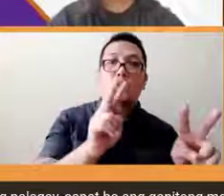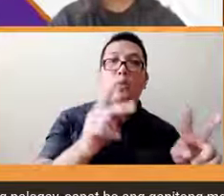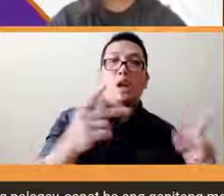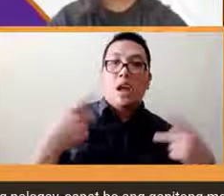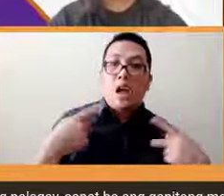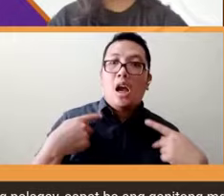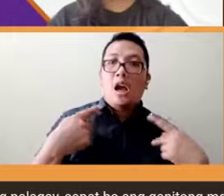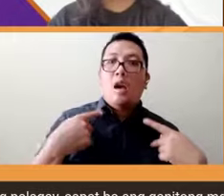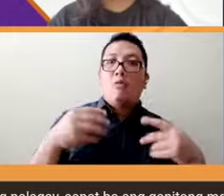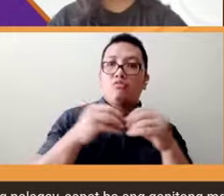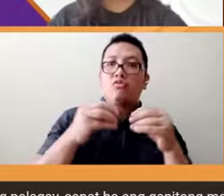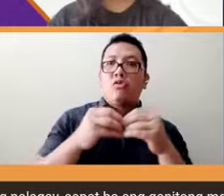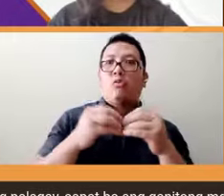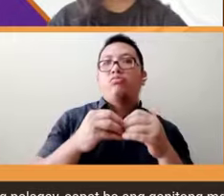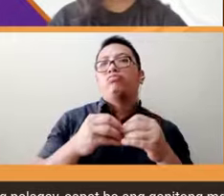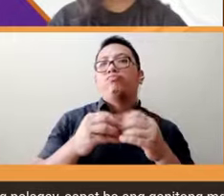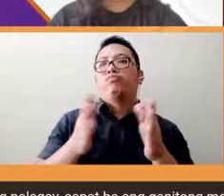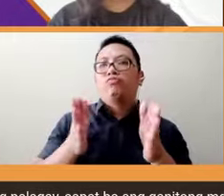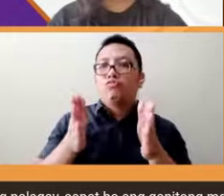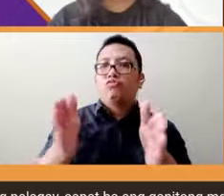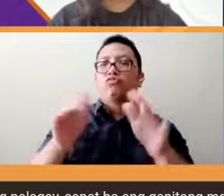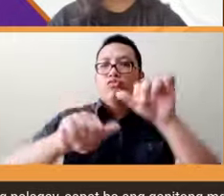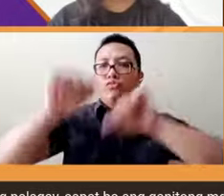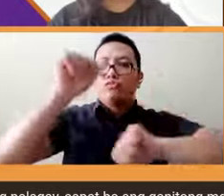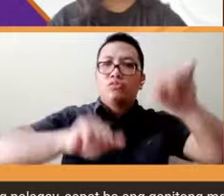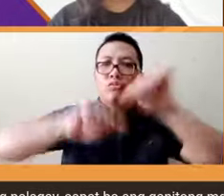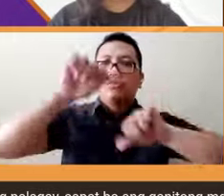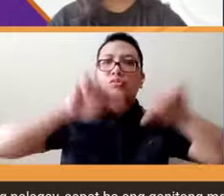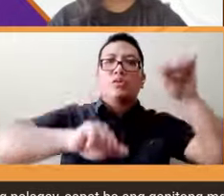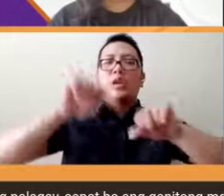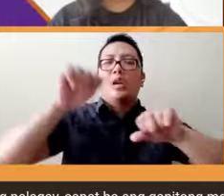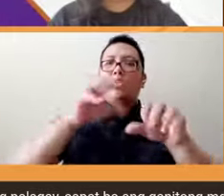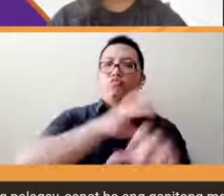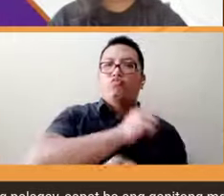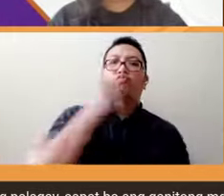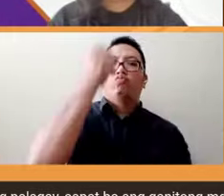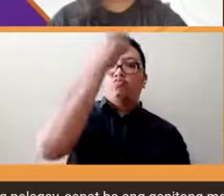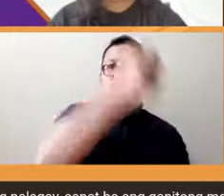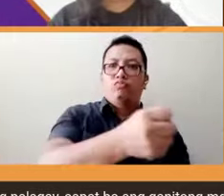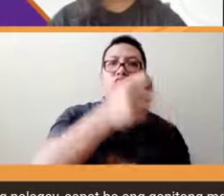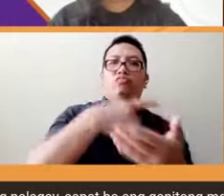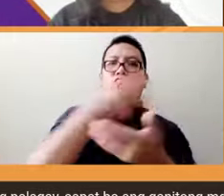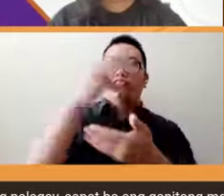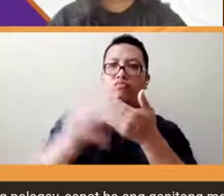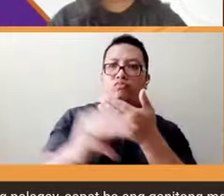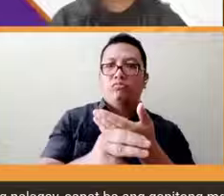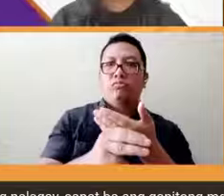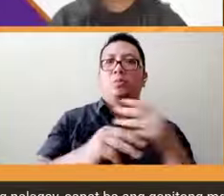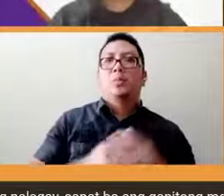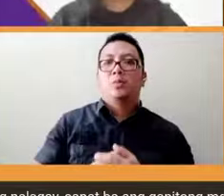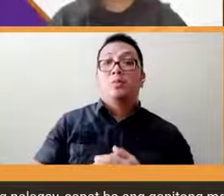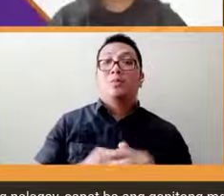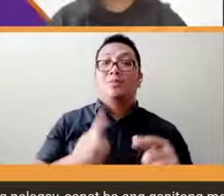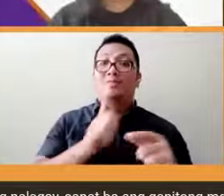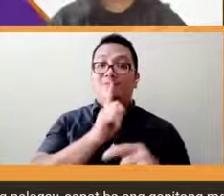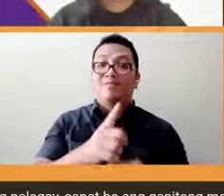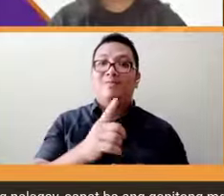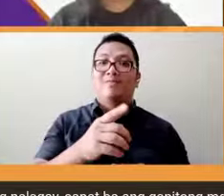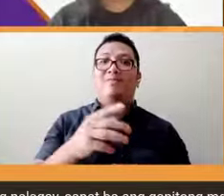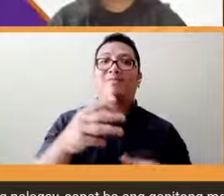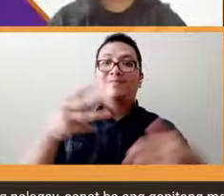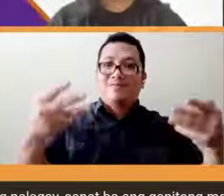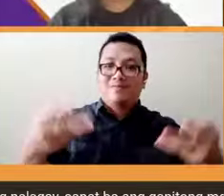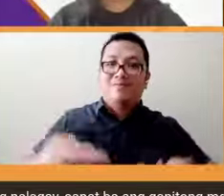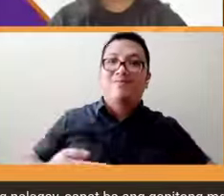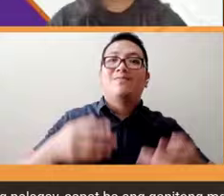assessment at doon natin ilagay yung program of course the welcome development nagkaroon na tayo ng